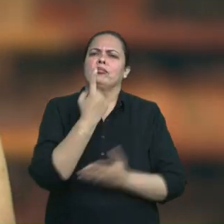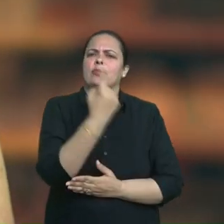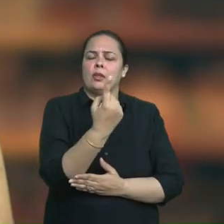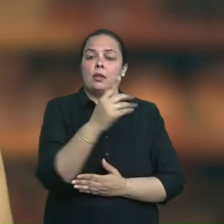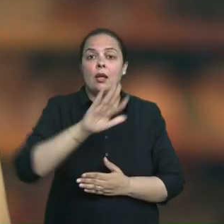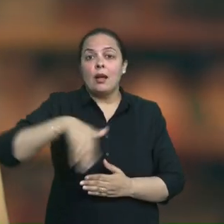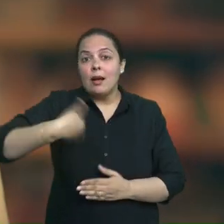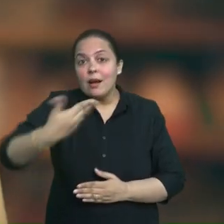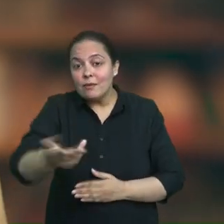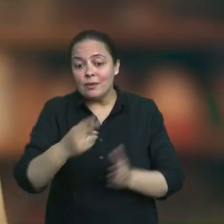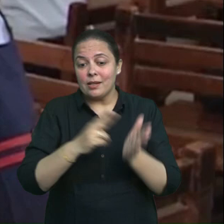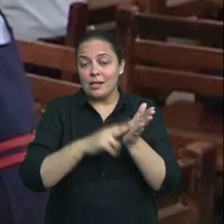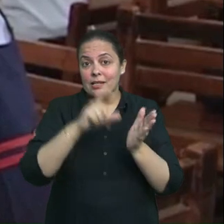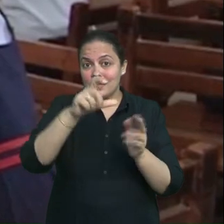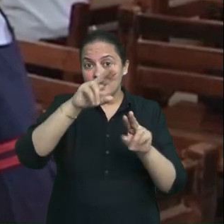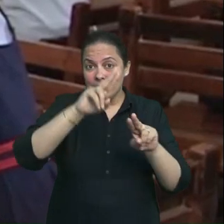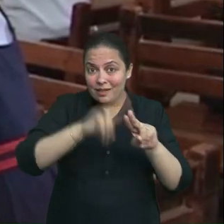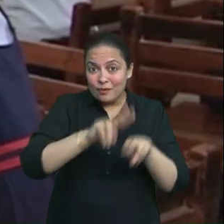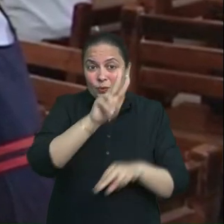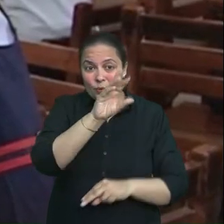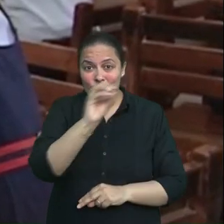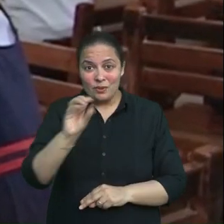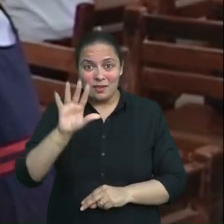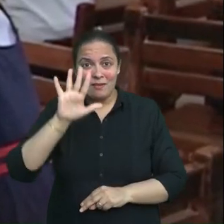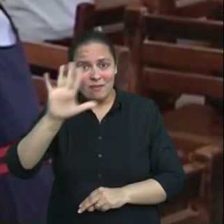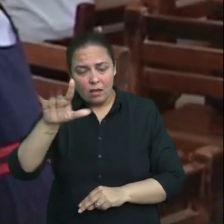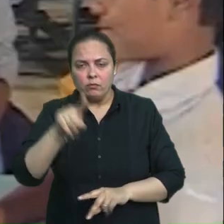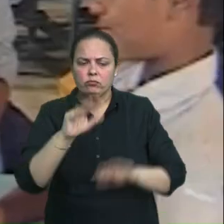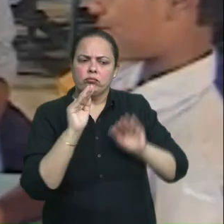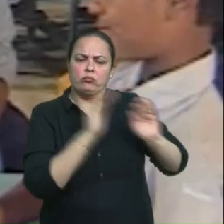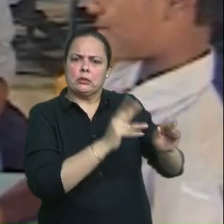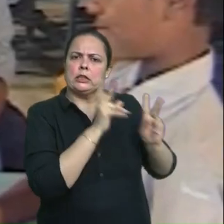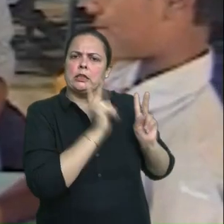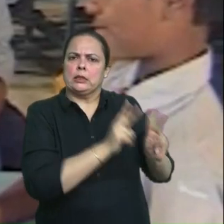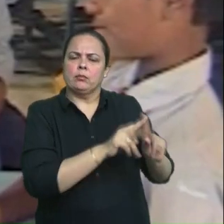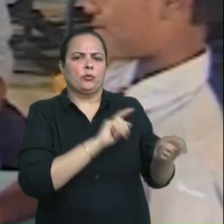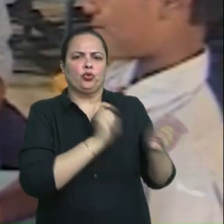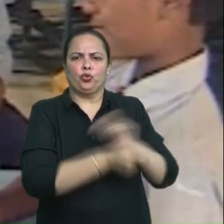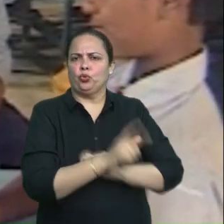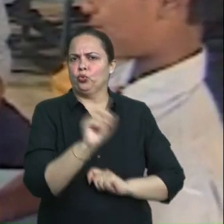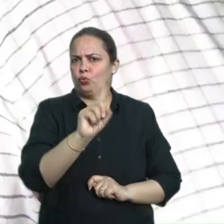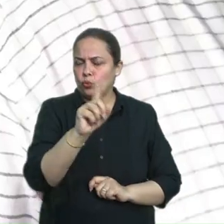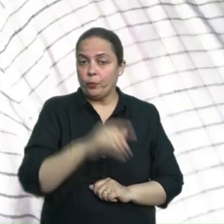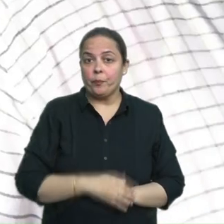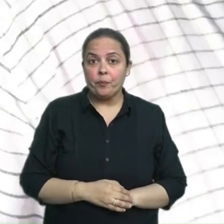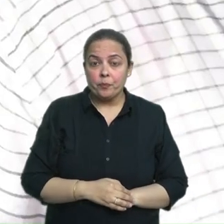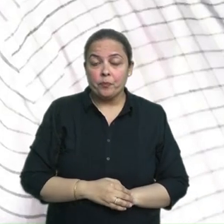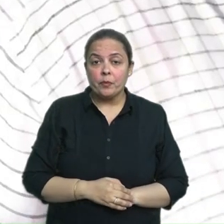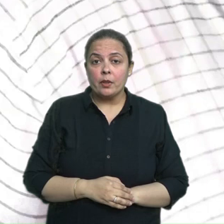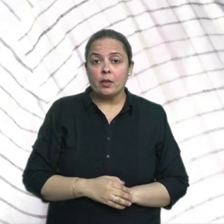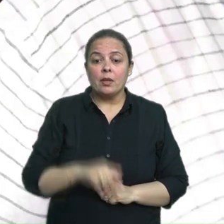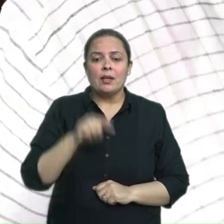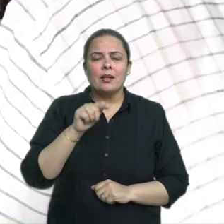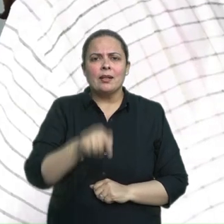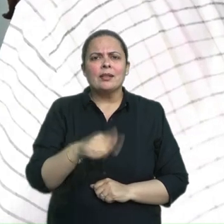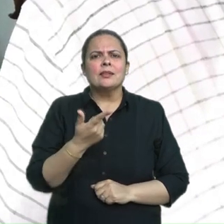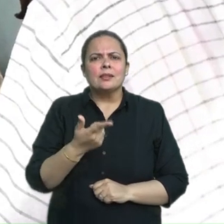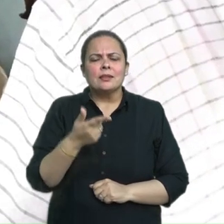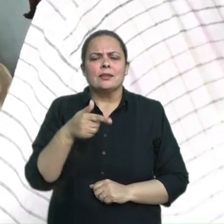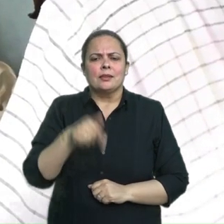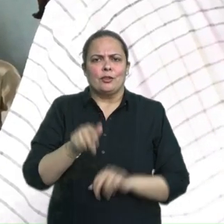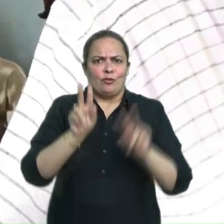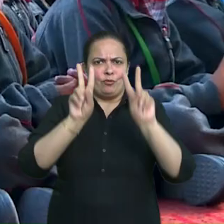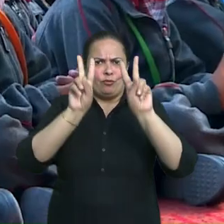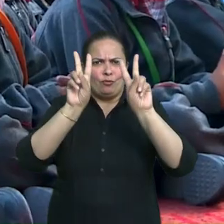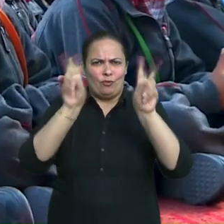इस मदलाब द्वारा बच्चों को विशे संबंदी, संकल्पनाओं एवन सरोकारों को समगर रूप से